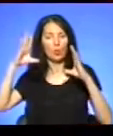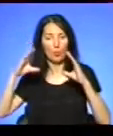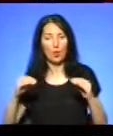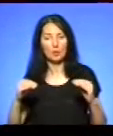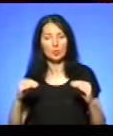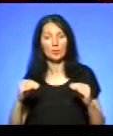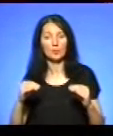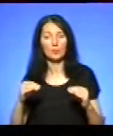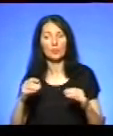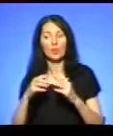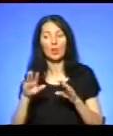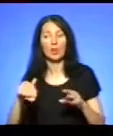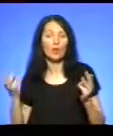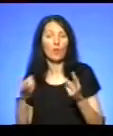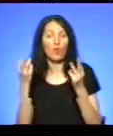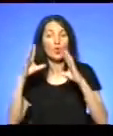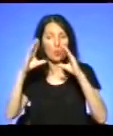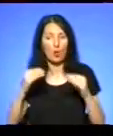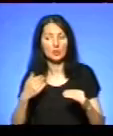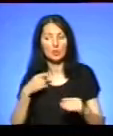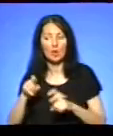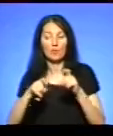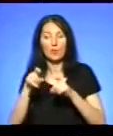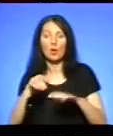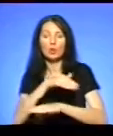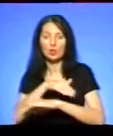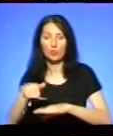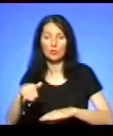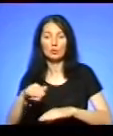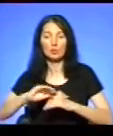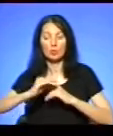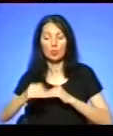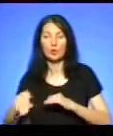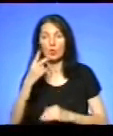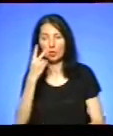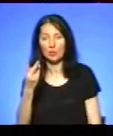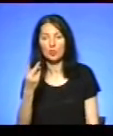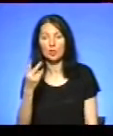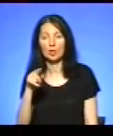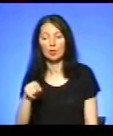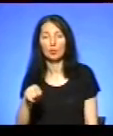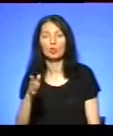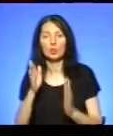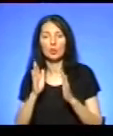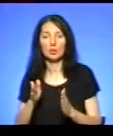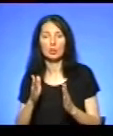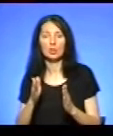і той вогонь погас. Я вибагаю на двір, поріг дивлюся, тут тільки